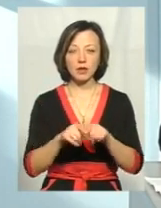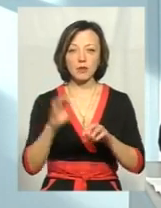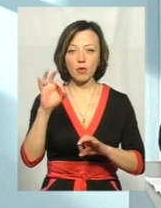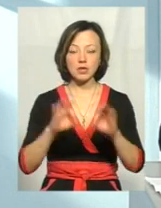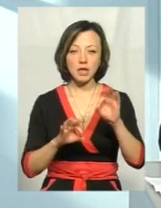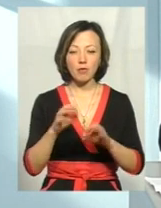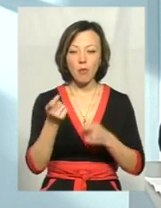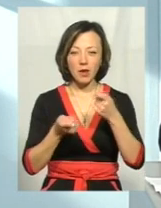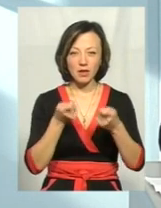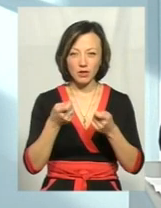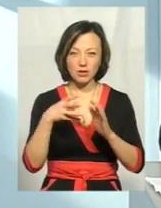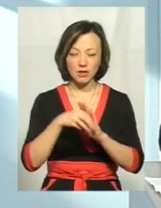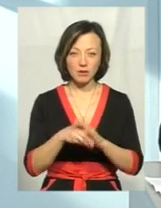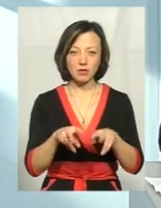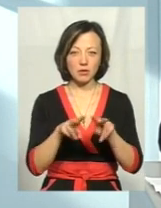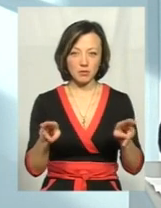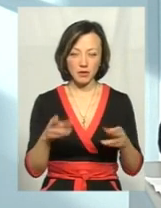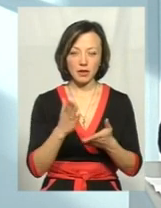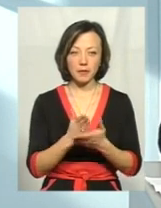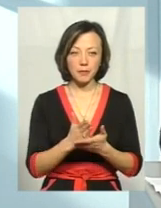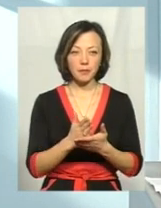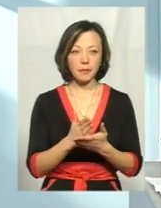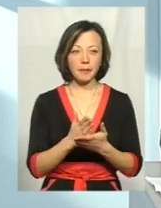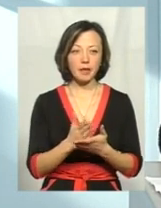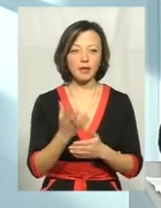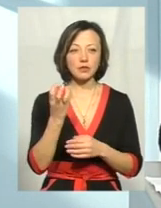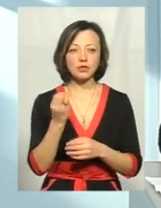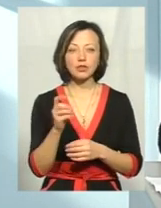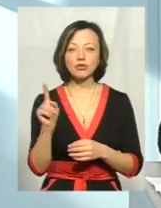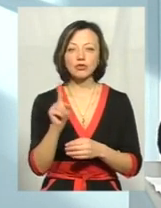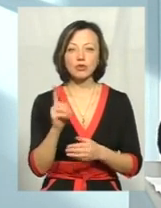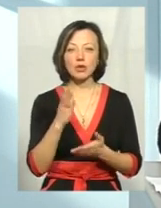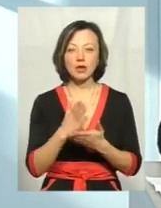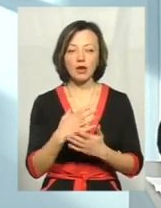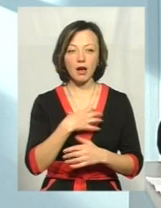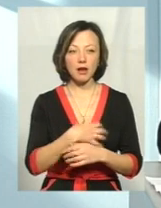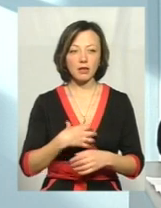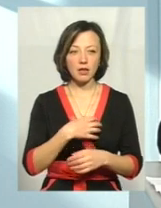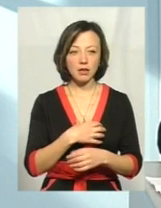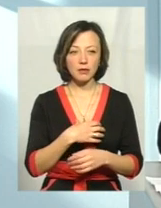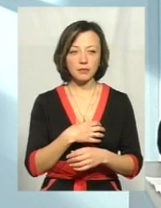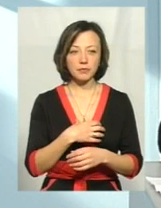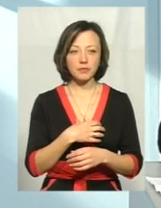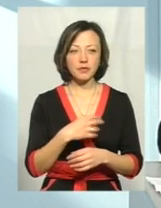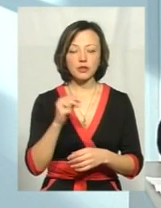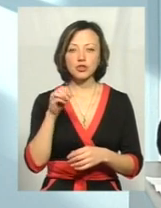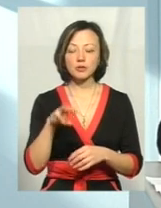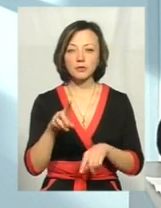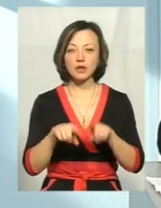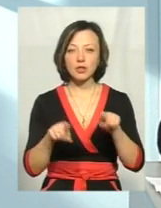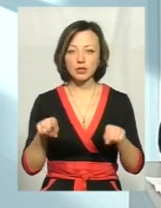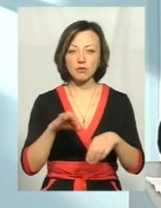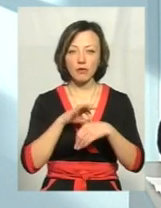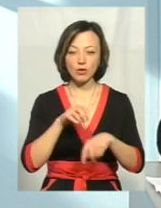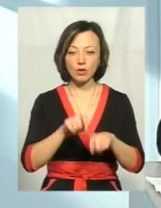бактеріологічному складу теж приближено такі проценти. І ще характерним є те, що чим рідше проводився